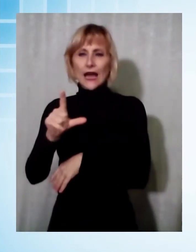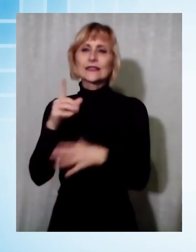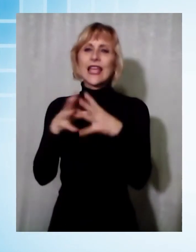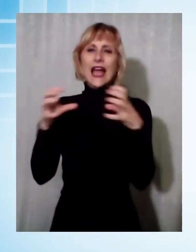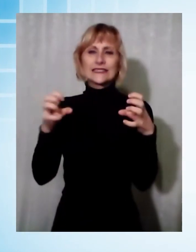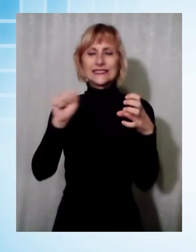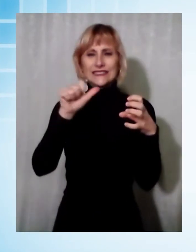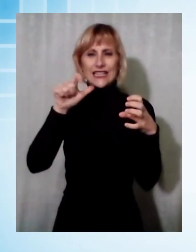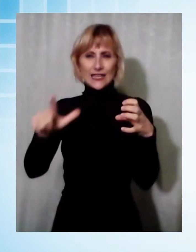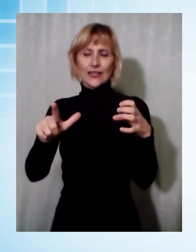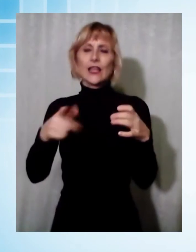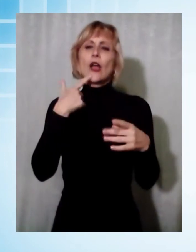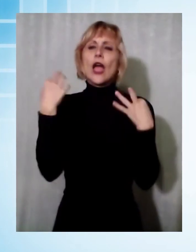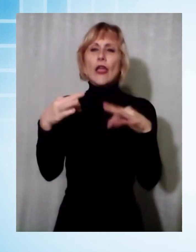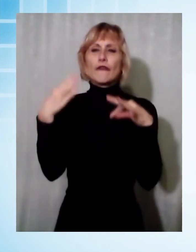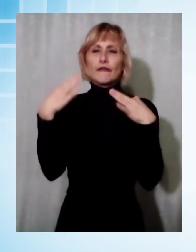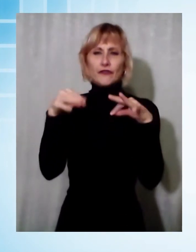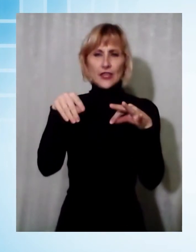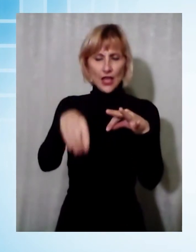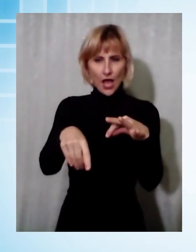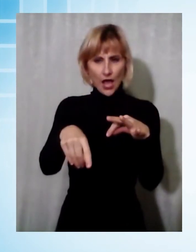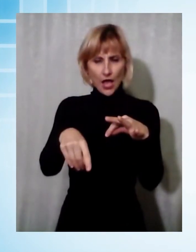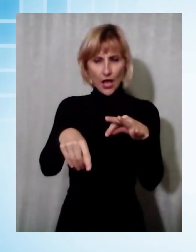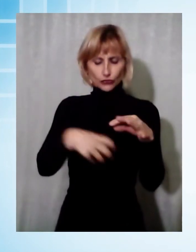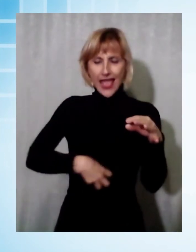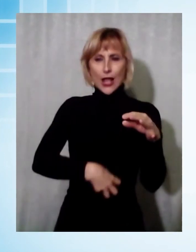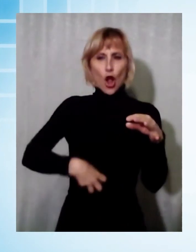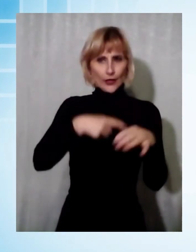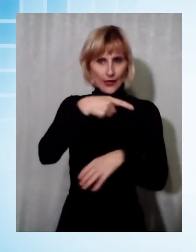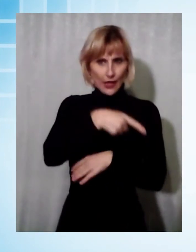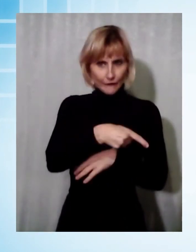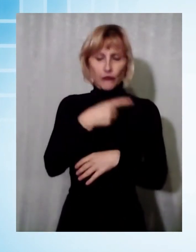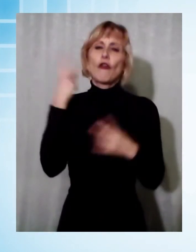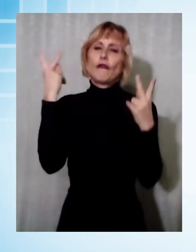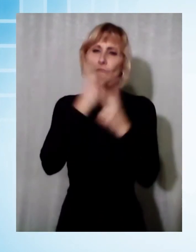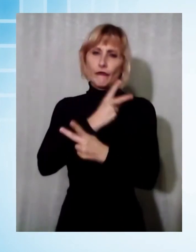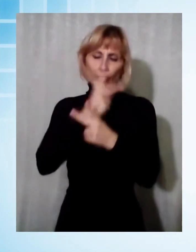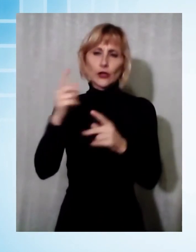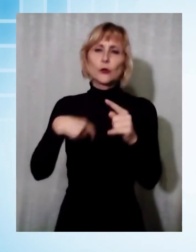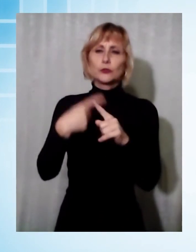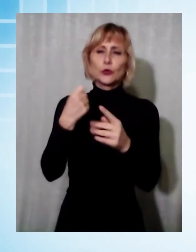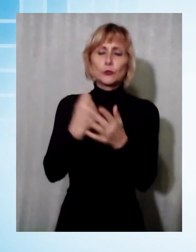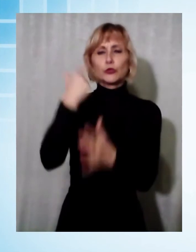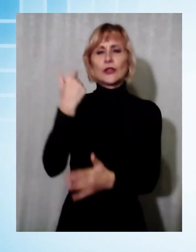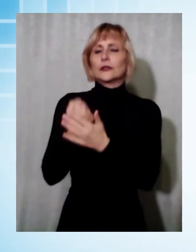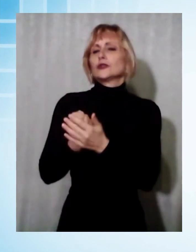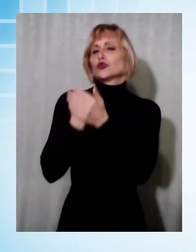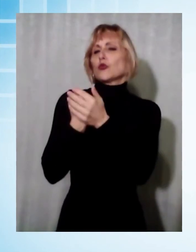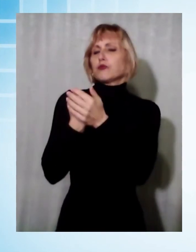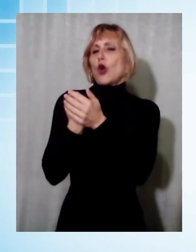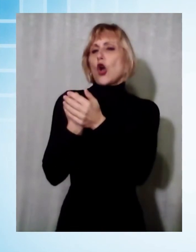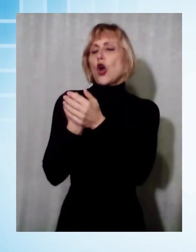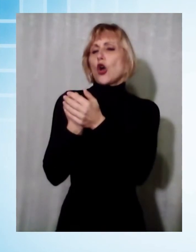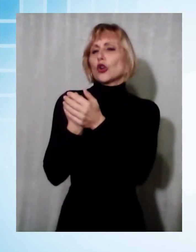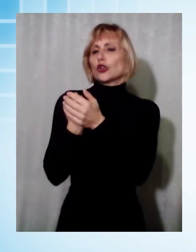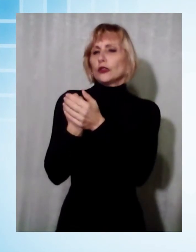'efficacia di questo ecografo che il dottor Viglione ritiene davvero il top di gamma ed un importante supporto per il reparto. È un ecografo